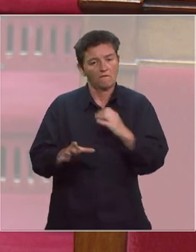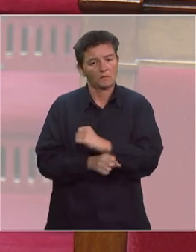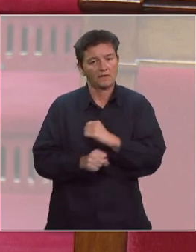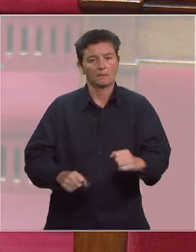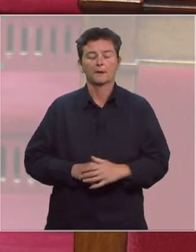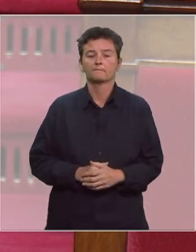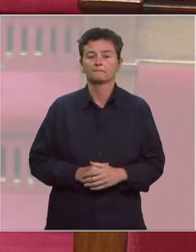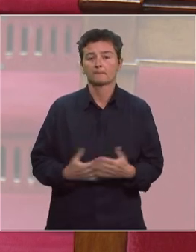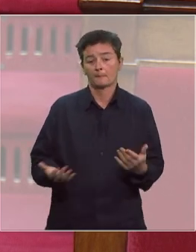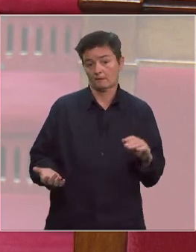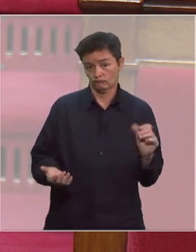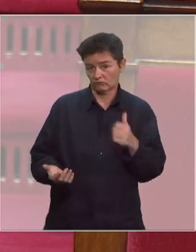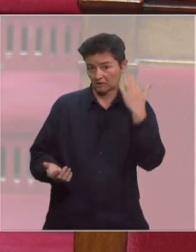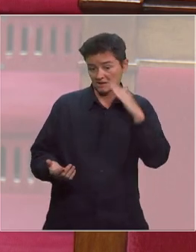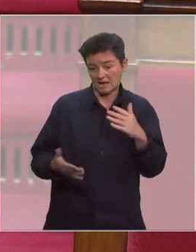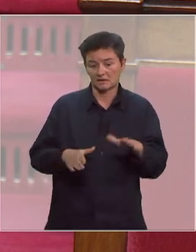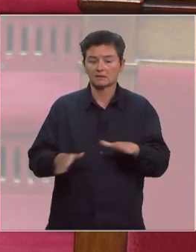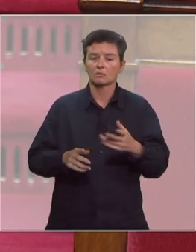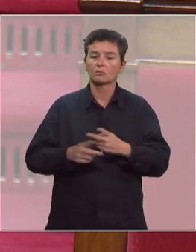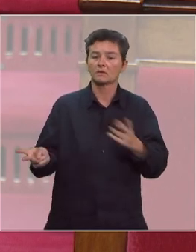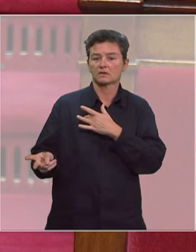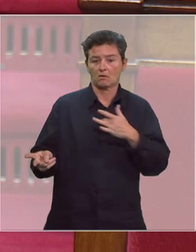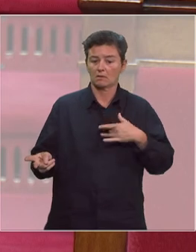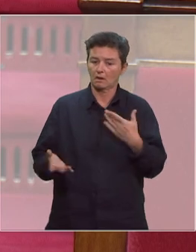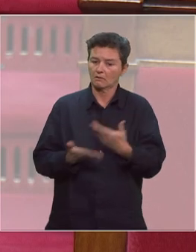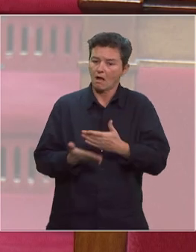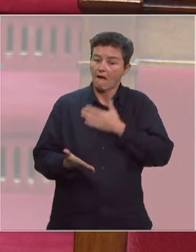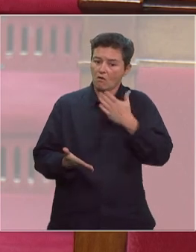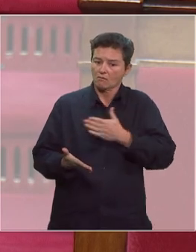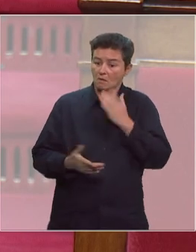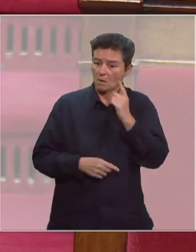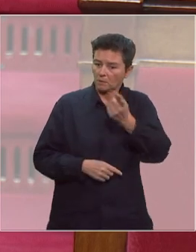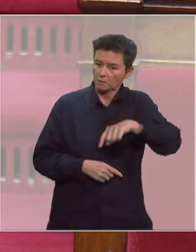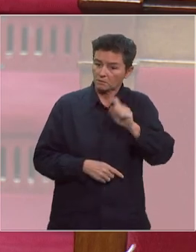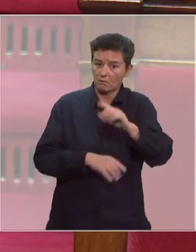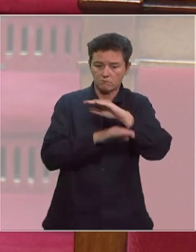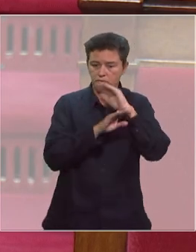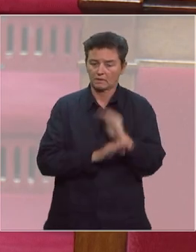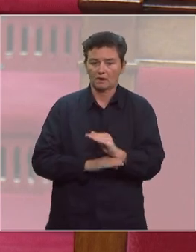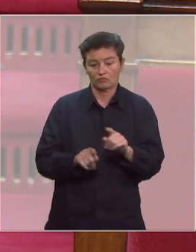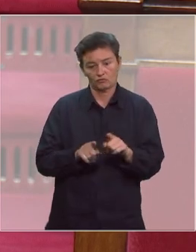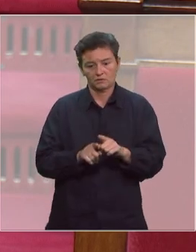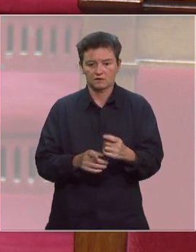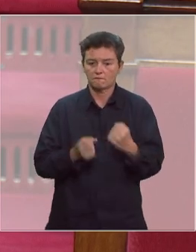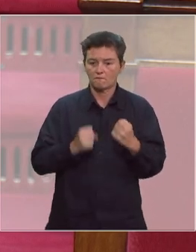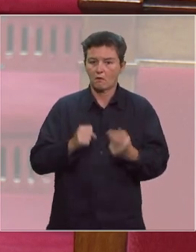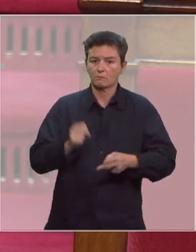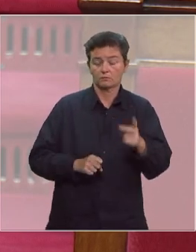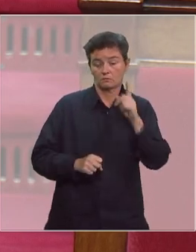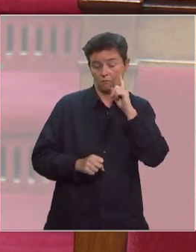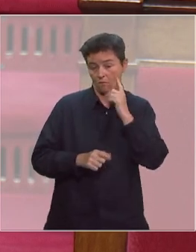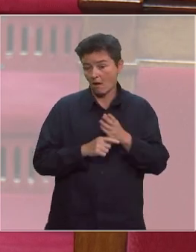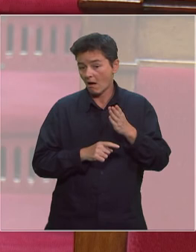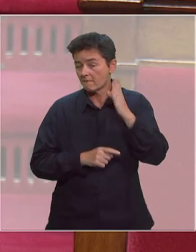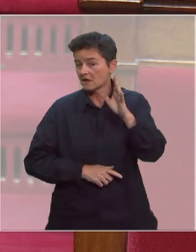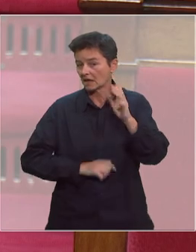Chacun mesure combien notre système public de santé est un bien commun qu'il nous faut préserver et renforcer pour répondre aux défis de l'avenir.